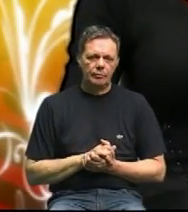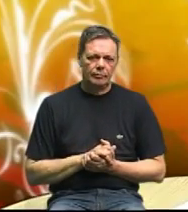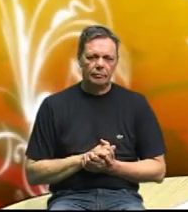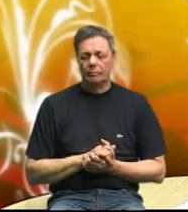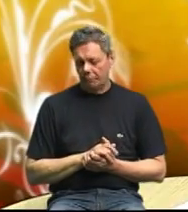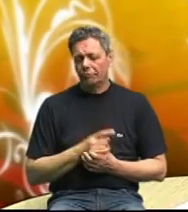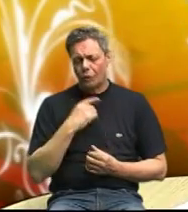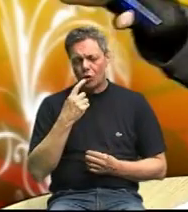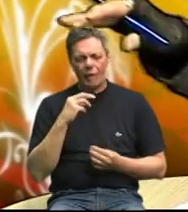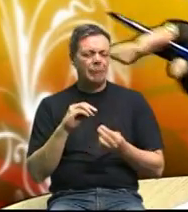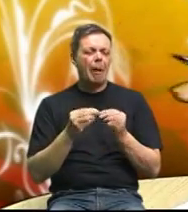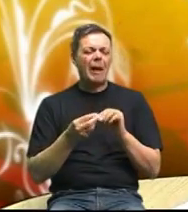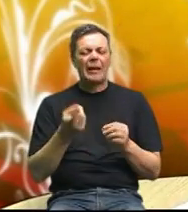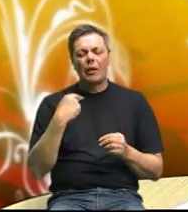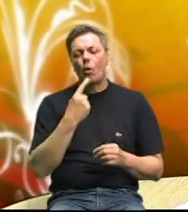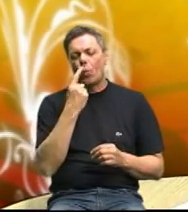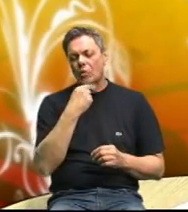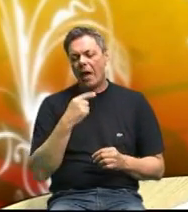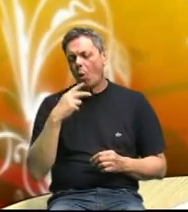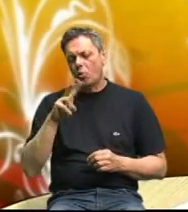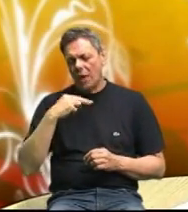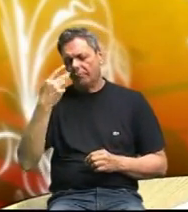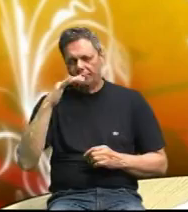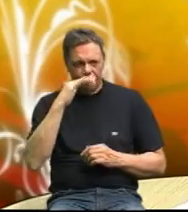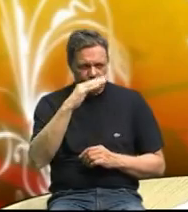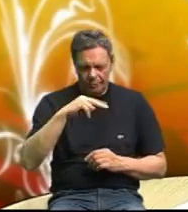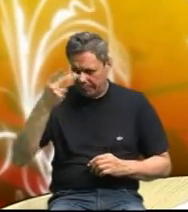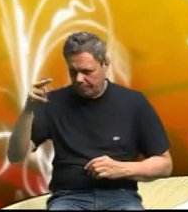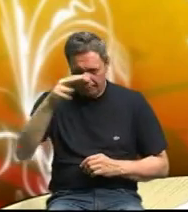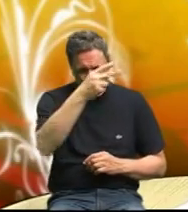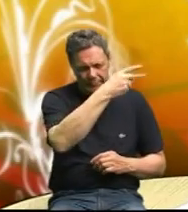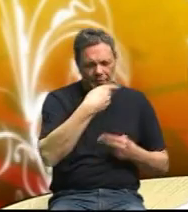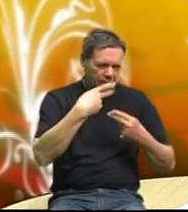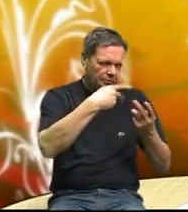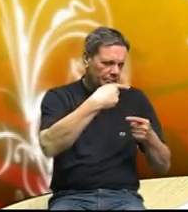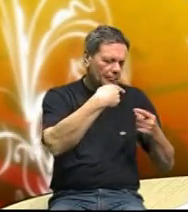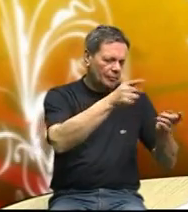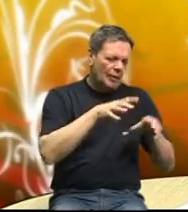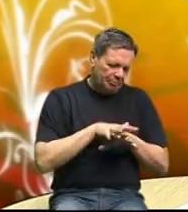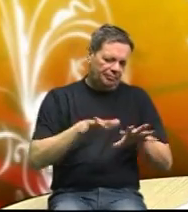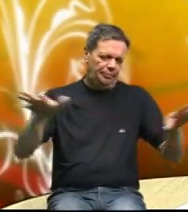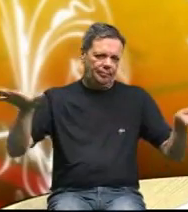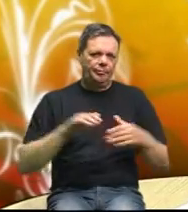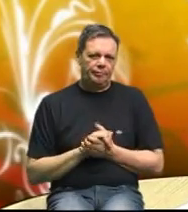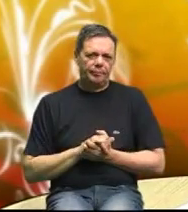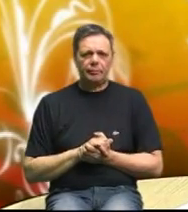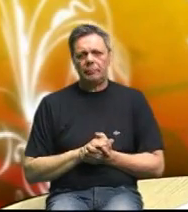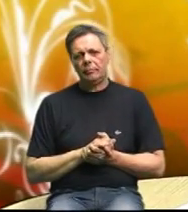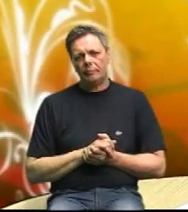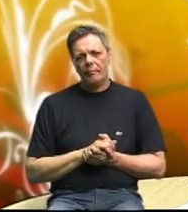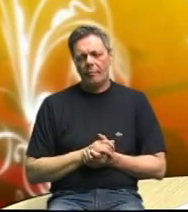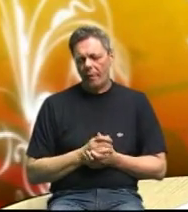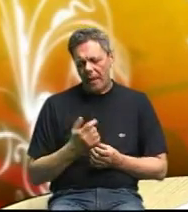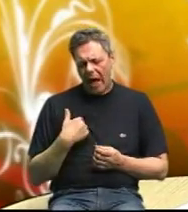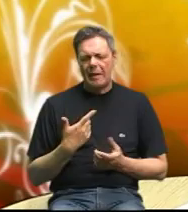usta do usta tako idem ja tamo ko doktorice grozdaničove u njenu ambulantu ona meni da